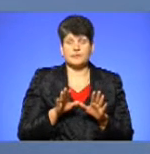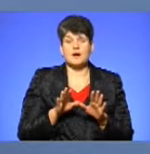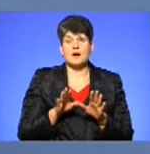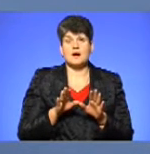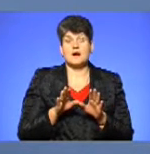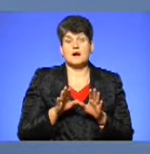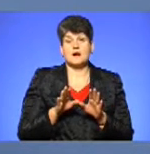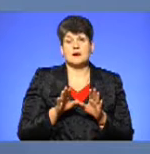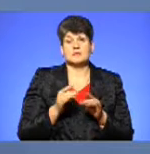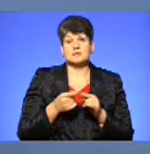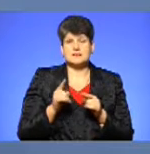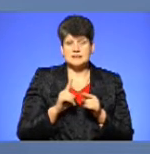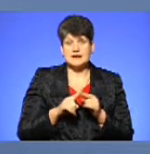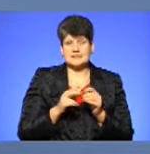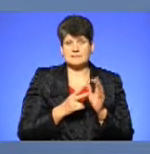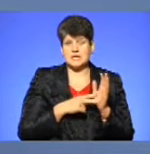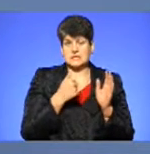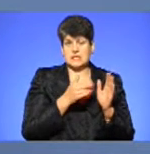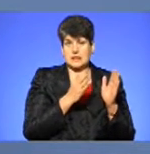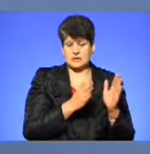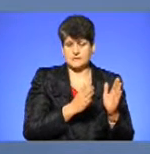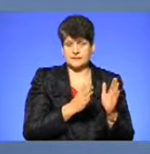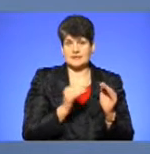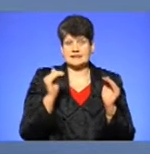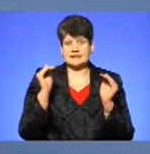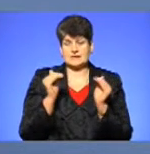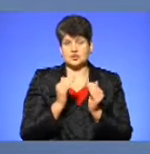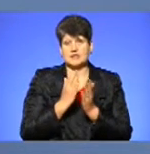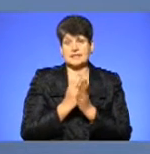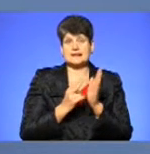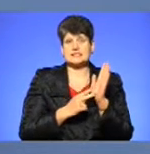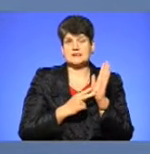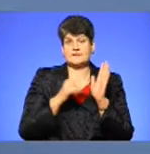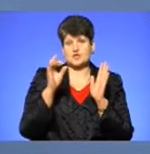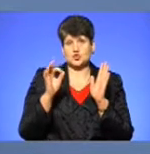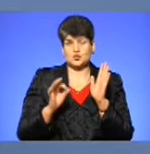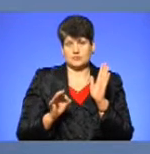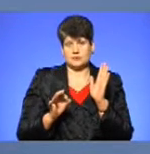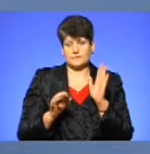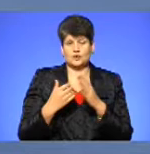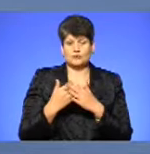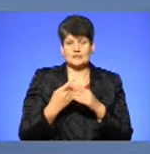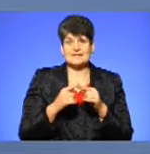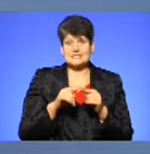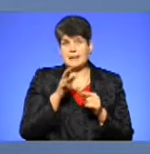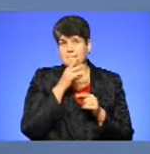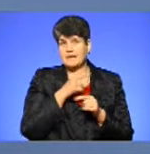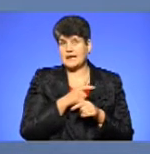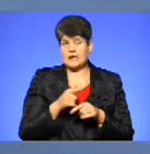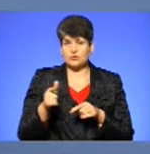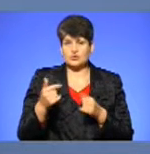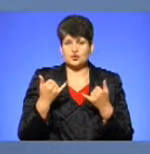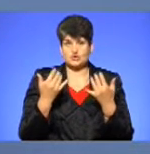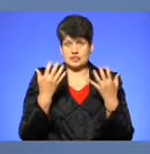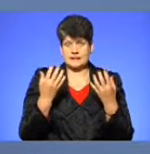це 2017 рік. Знизення йде на 7%, тобто за цей період на